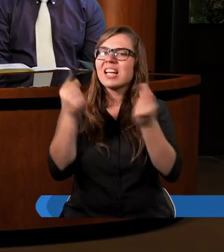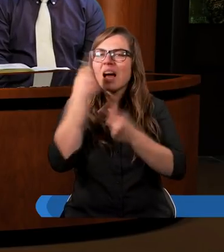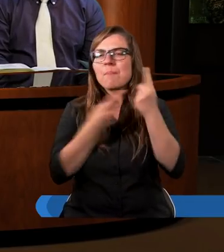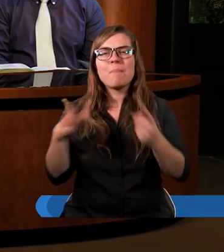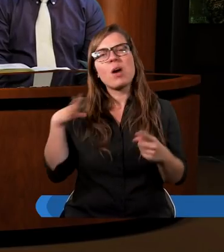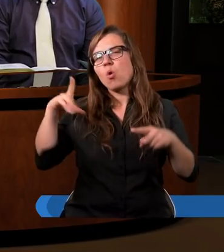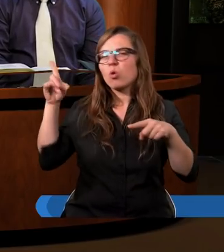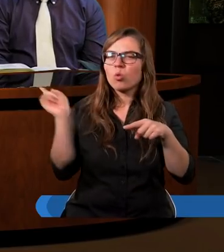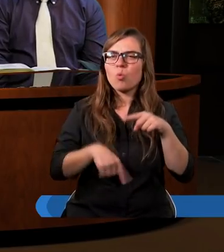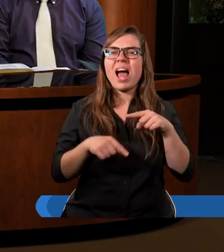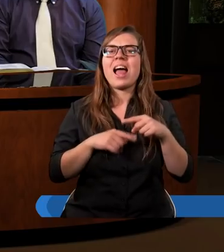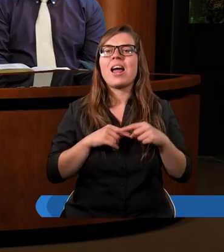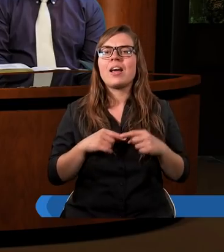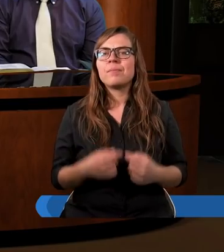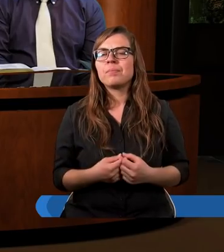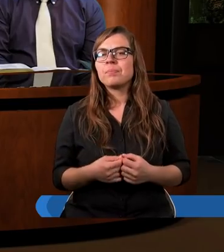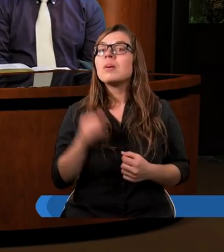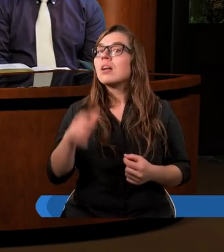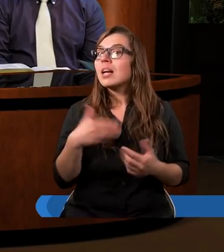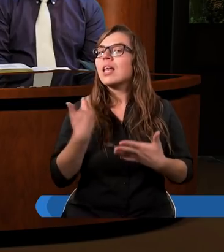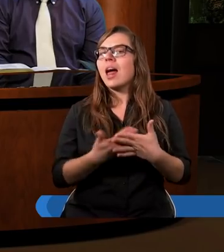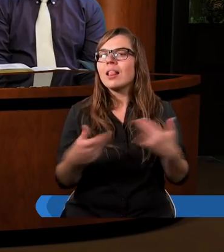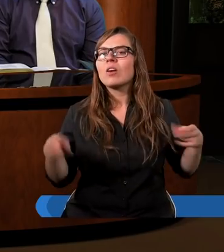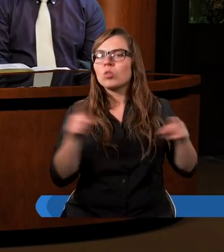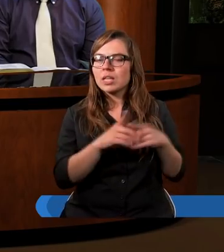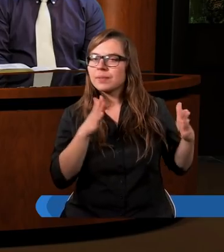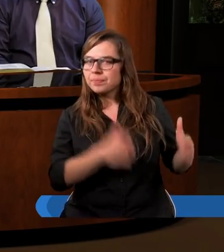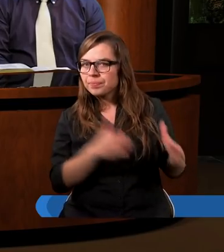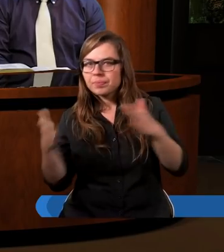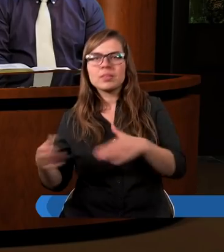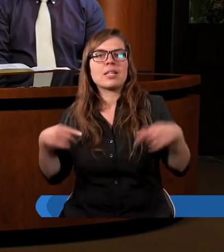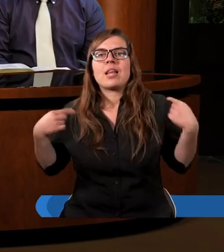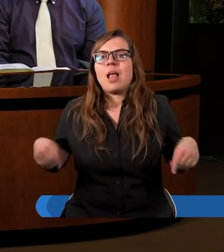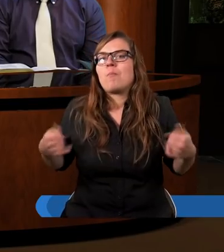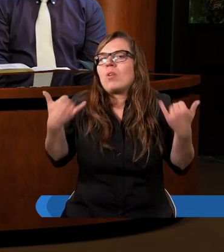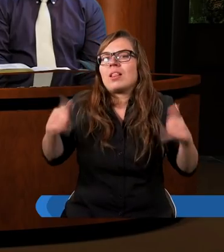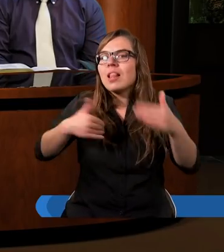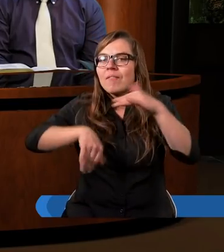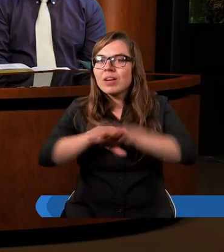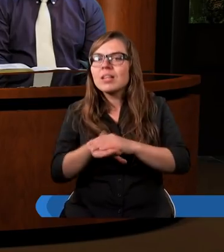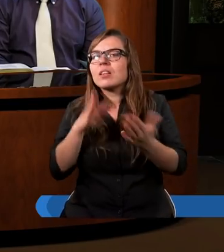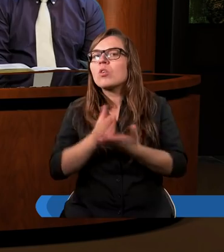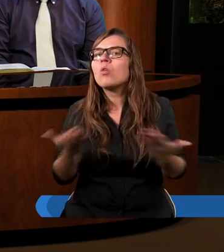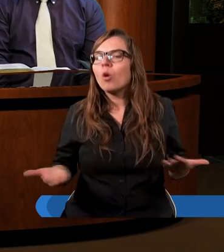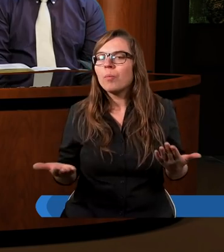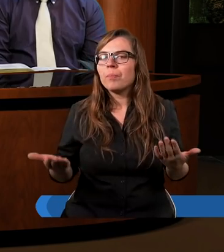było złe i dlatego też nie było innego wyjścia, tylko